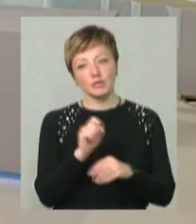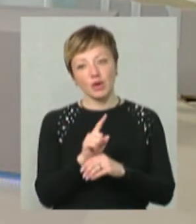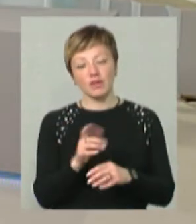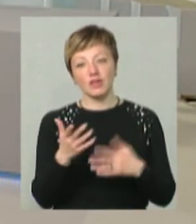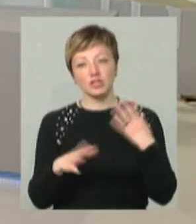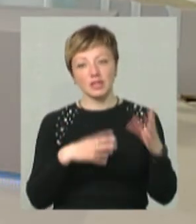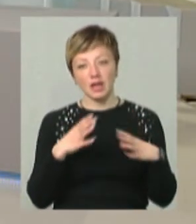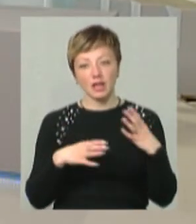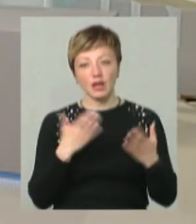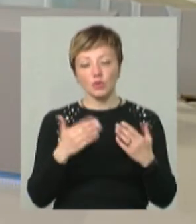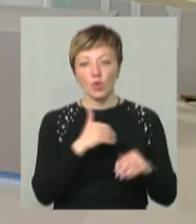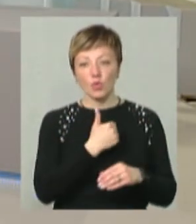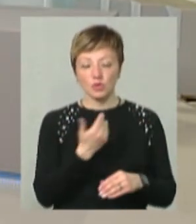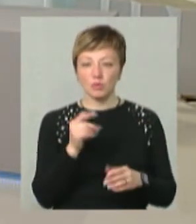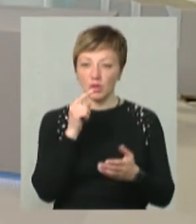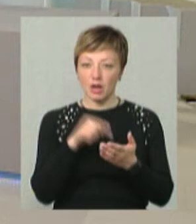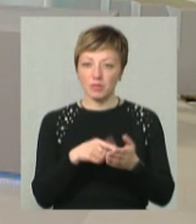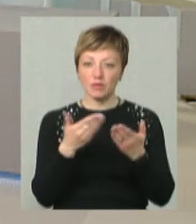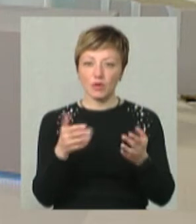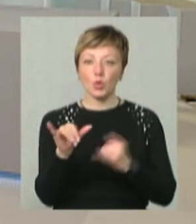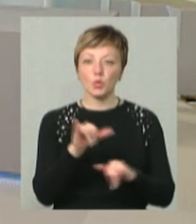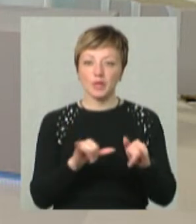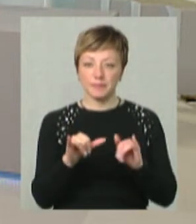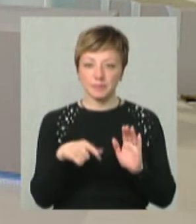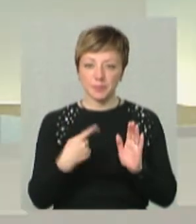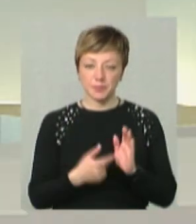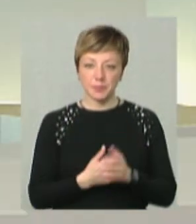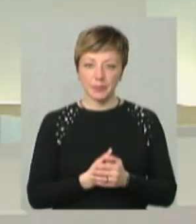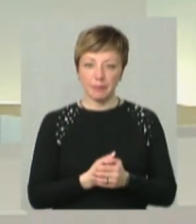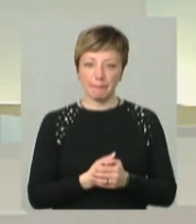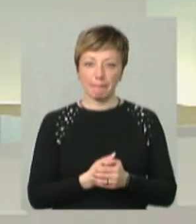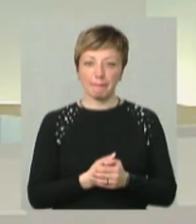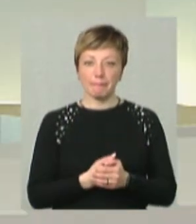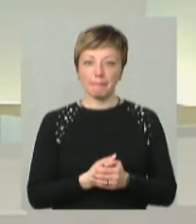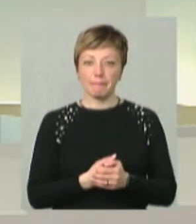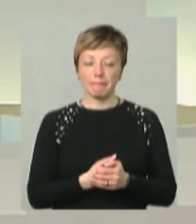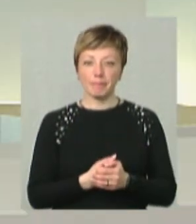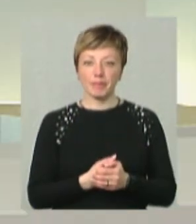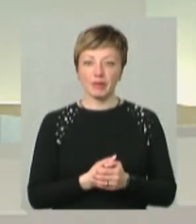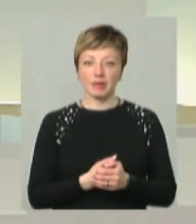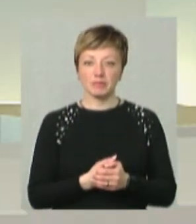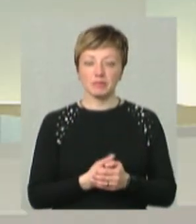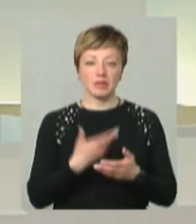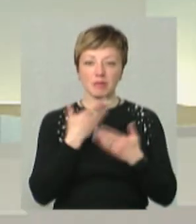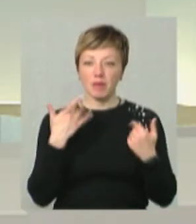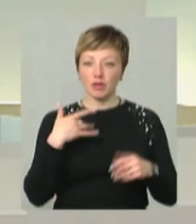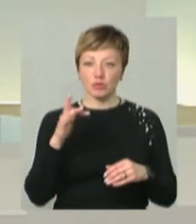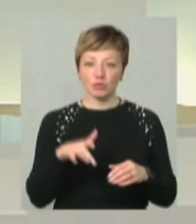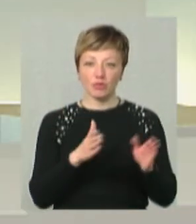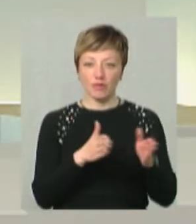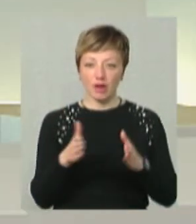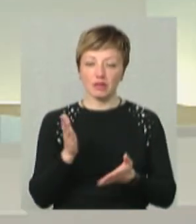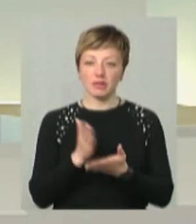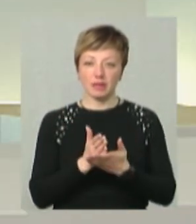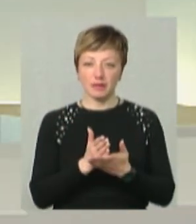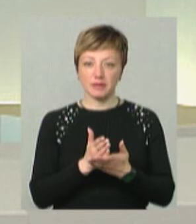ваших тренінгів. От якщо хочуть на вас потрапити, то куди їм прийти? Ну, дивіться, я це все по виклику, це немає якогось жорсткого графіку. Є